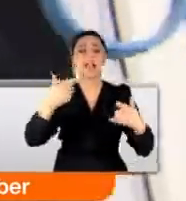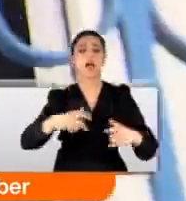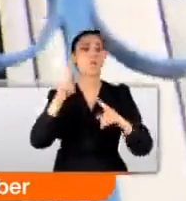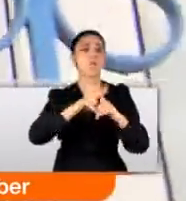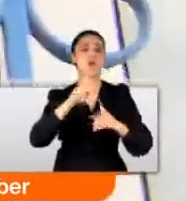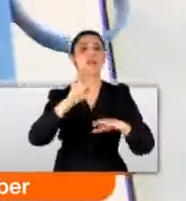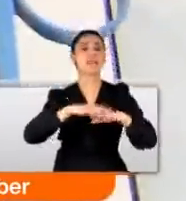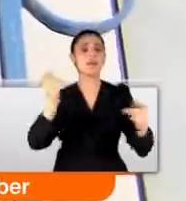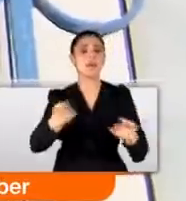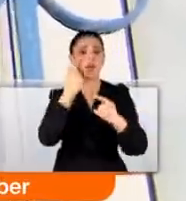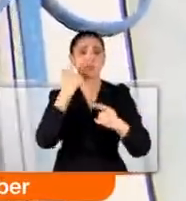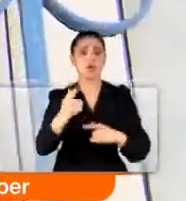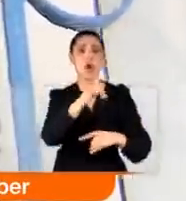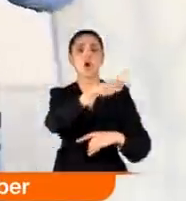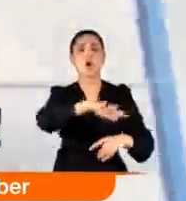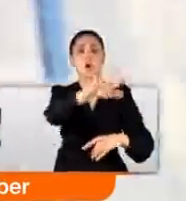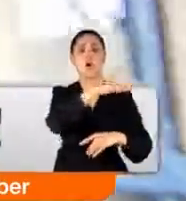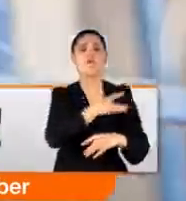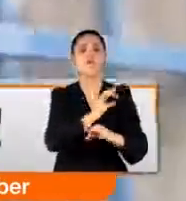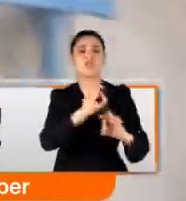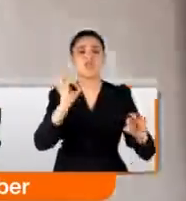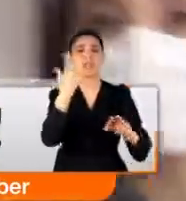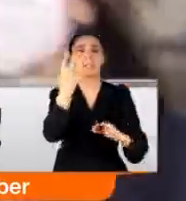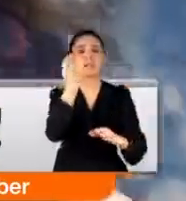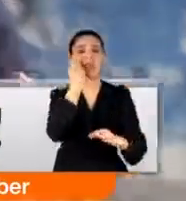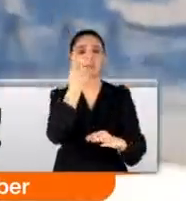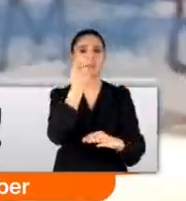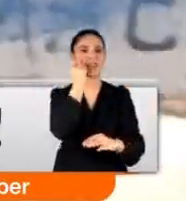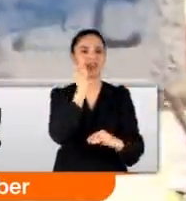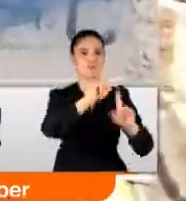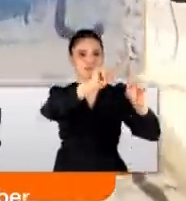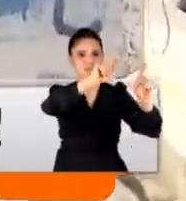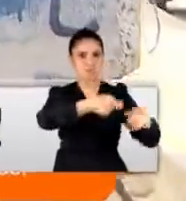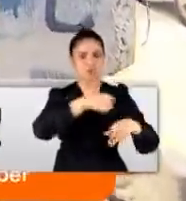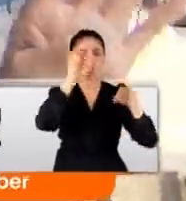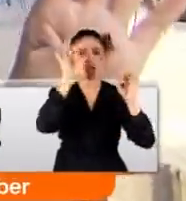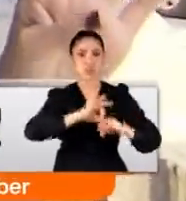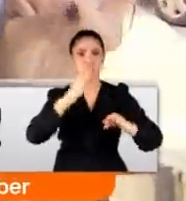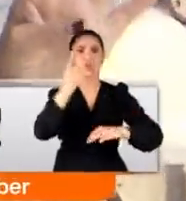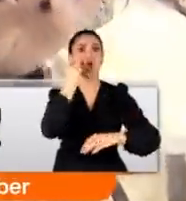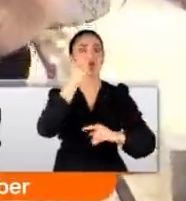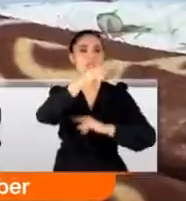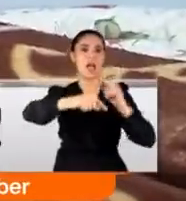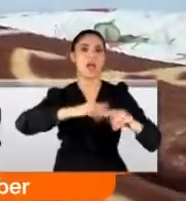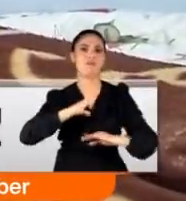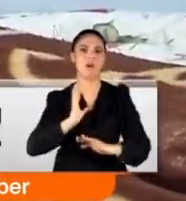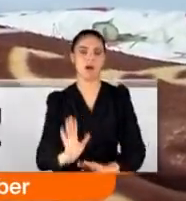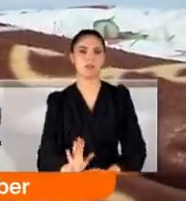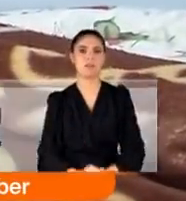yaptığı çalışmalarda o vicdansız 5 gaspçıdan birine ulaştı. Ve şimdi 4 kişiyi arıyor.